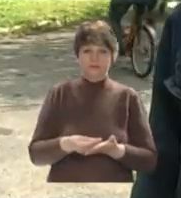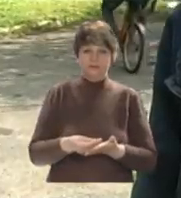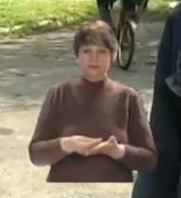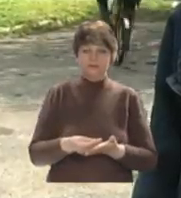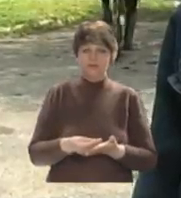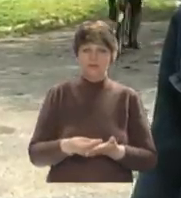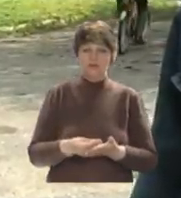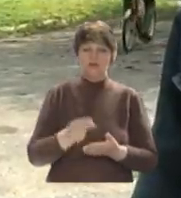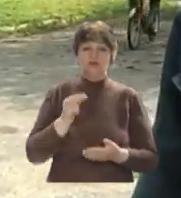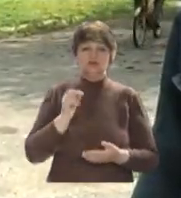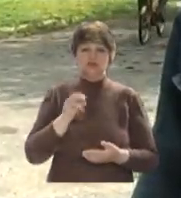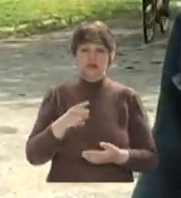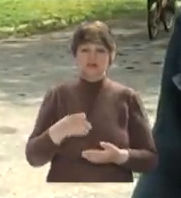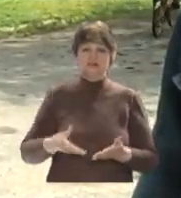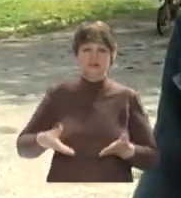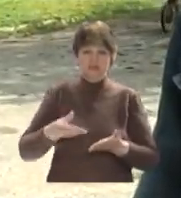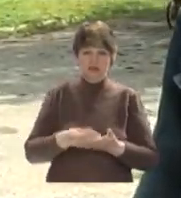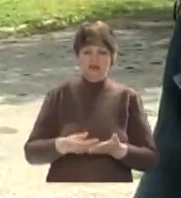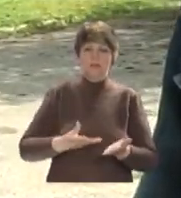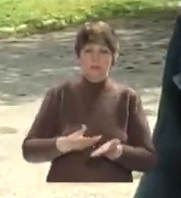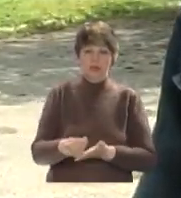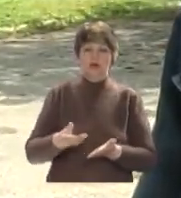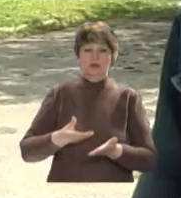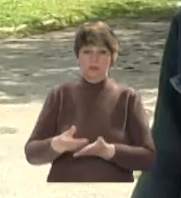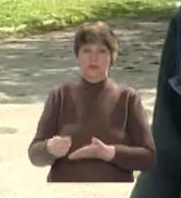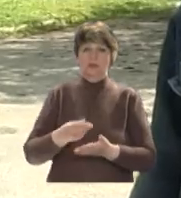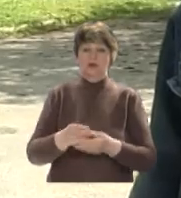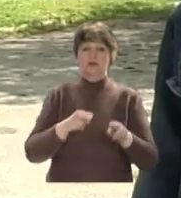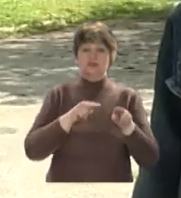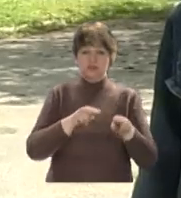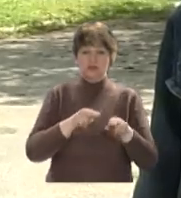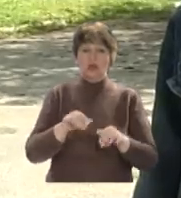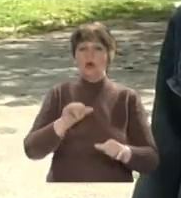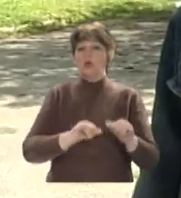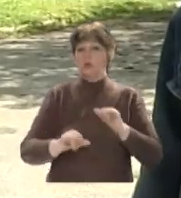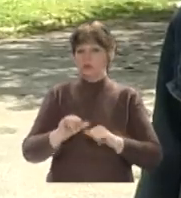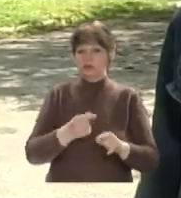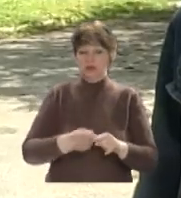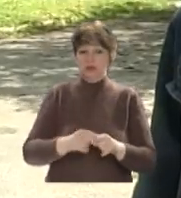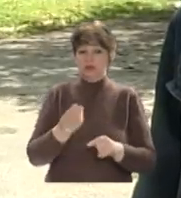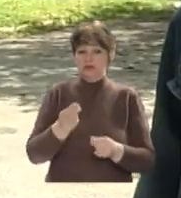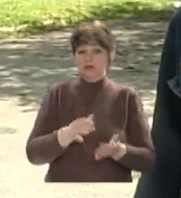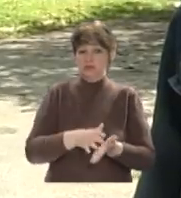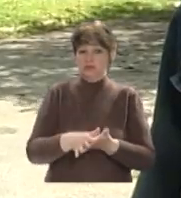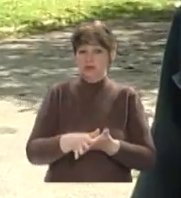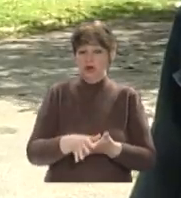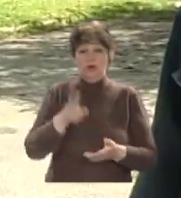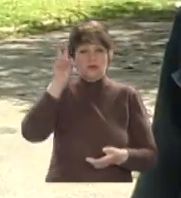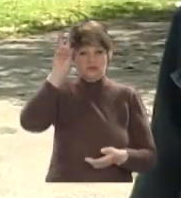внески членські, платимо стрелочні. Куди ці гроші йдуть?